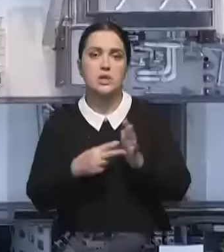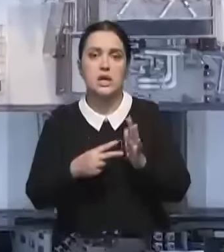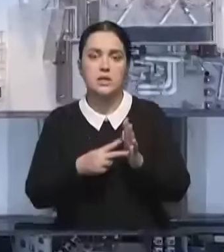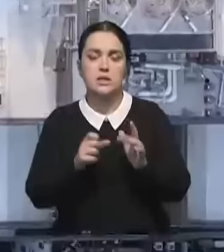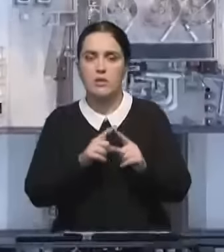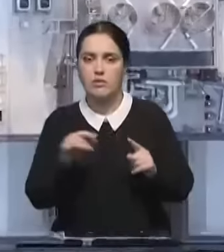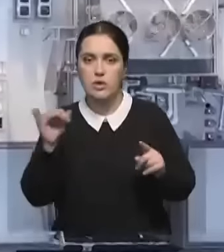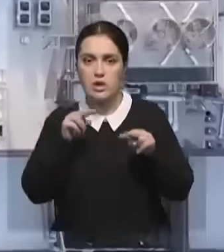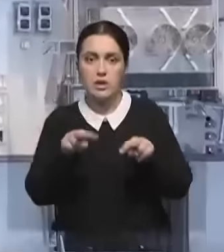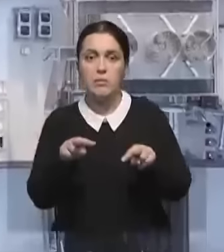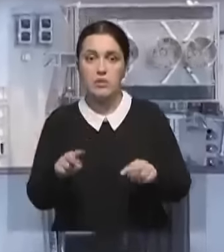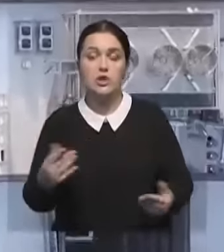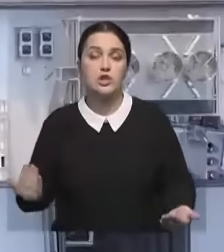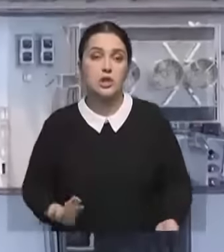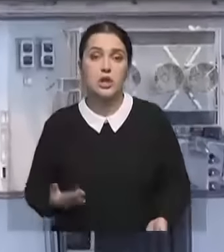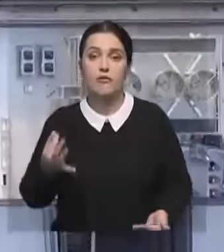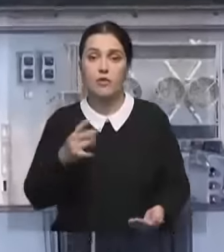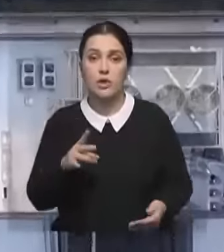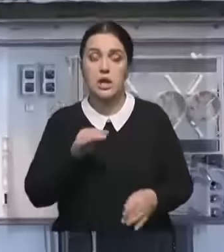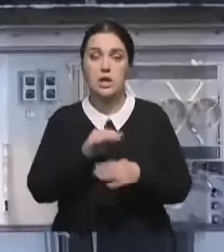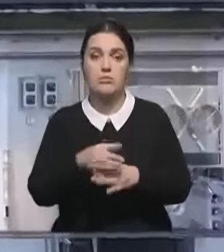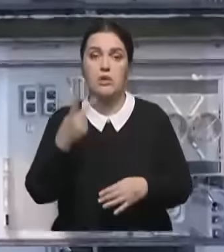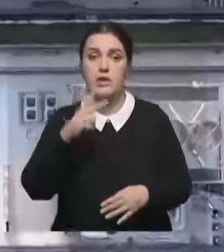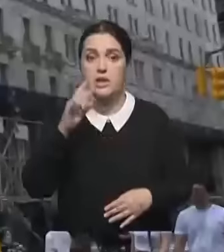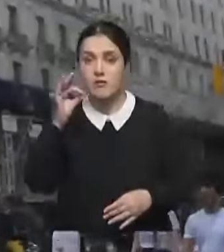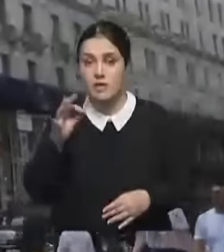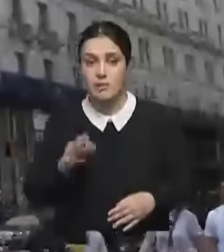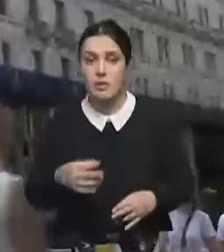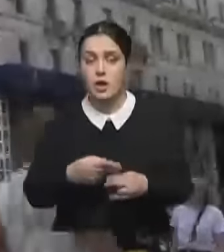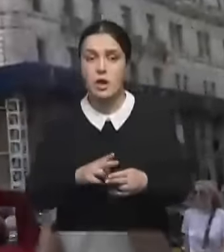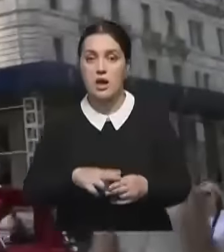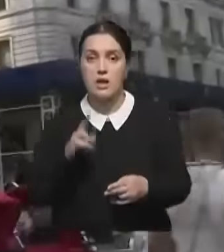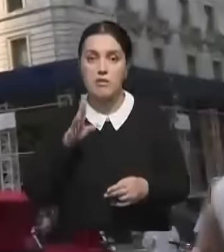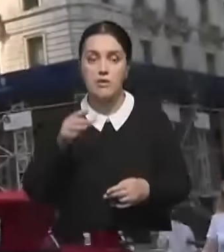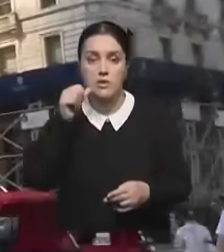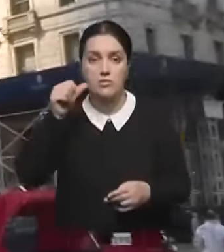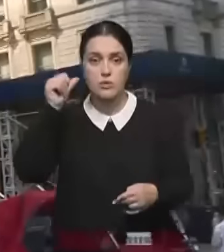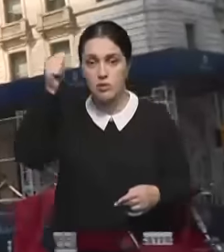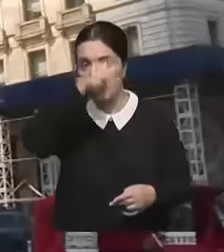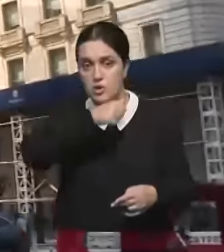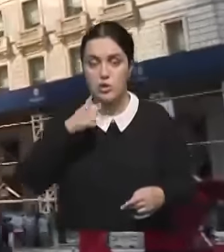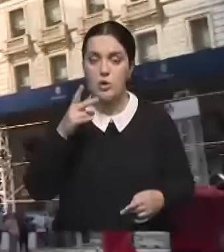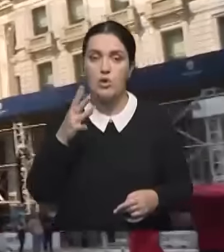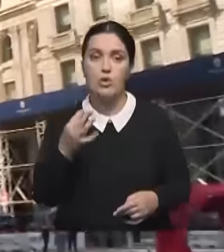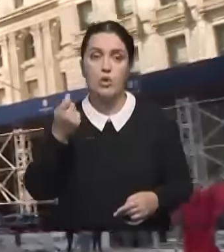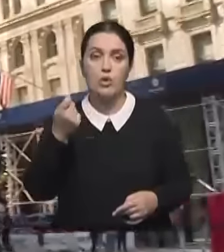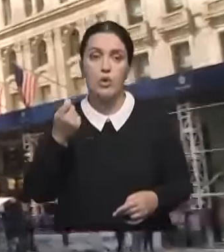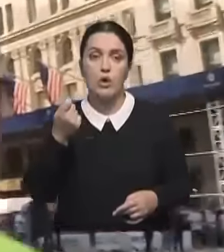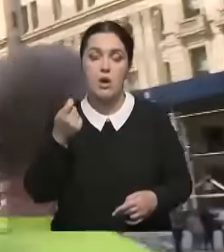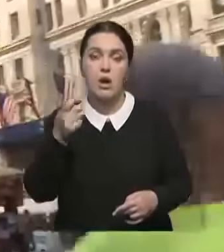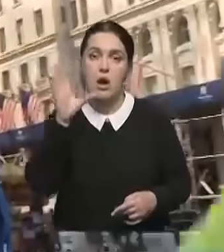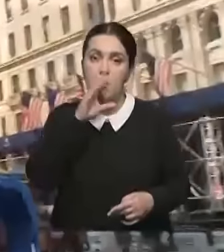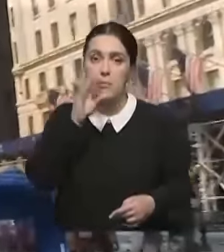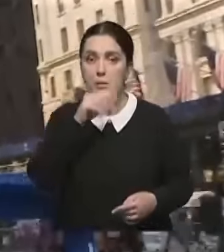высокая цена за всю историю наблюдений. При этом жилищный фонд прибавил почти 20% объектов недвижимости с прошлого года. Но